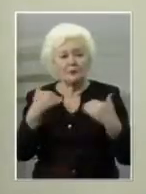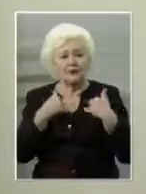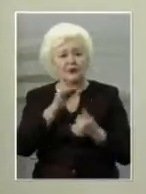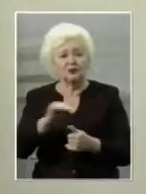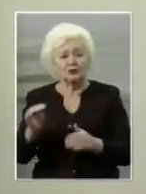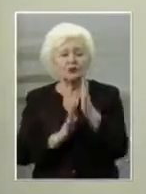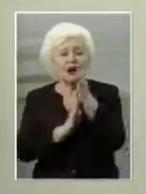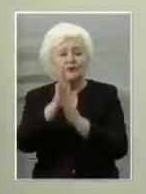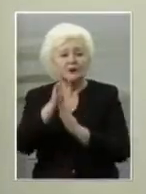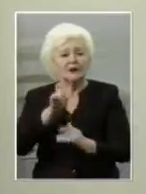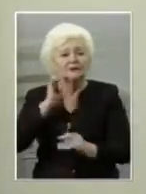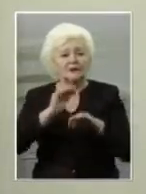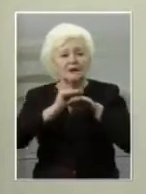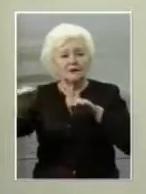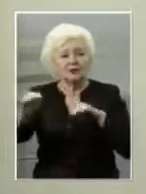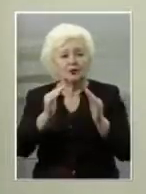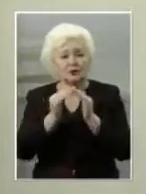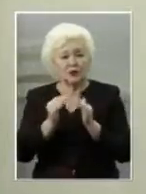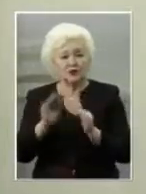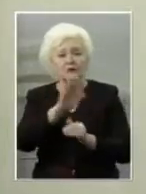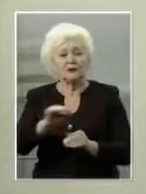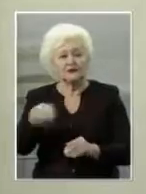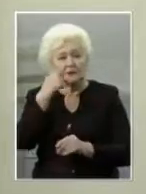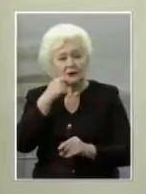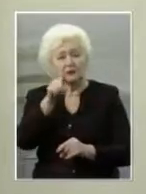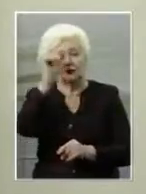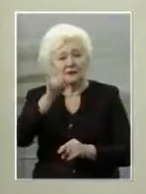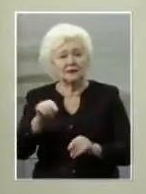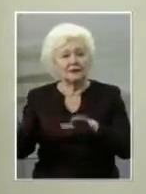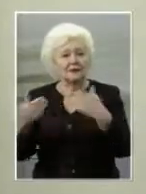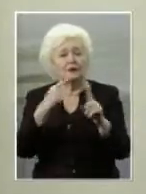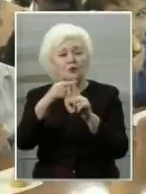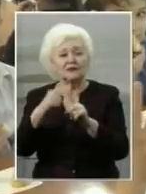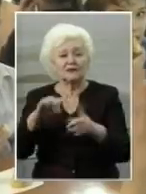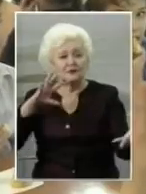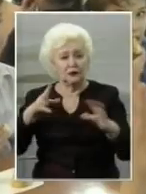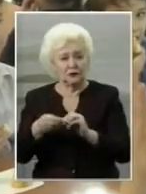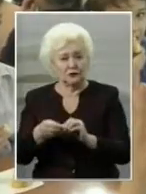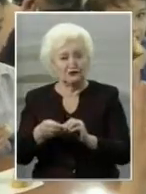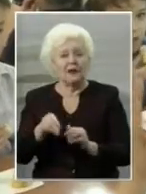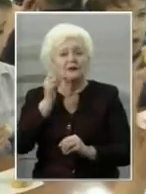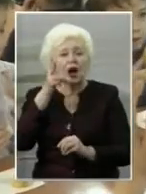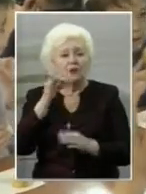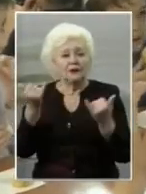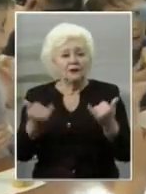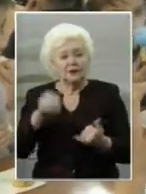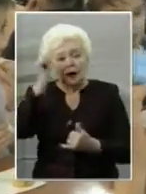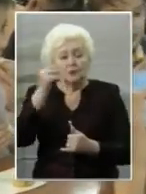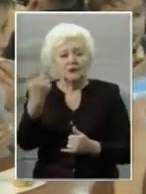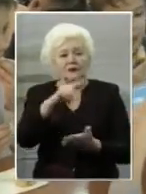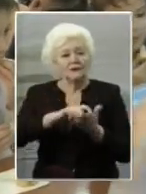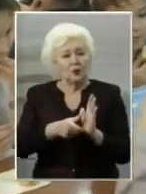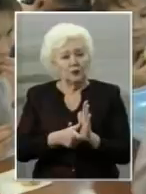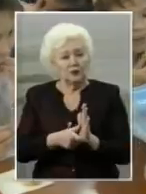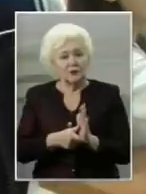дітей, вирощують зелені городи вдома. І діти харчуються. І ви знаєте, це дало позитивні результати. На обіді зараз учні третього